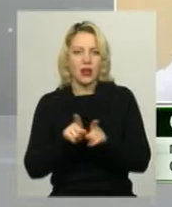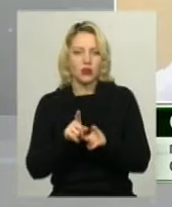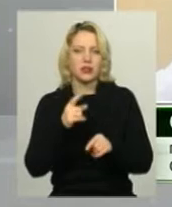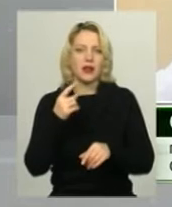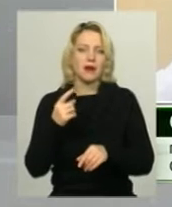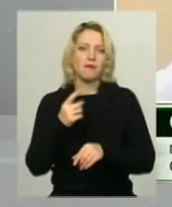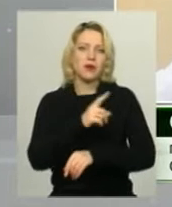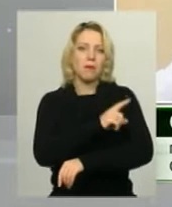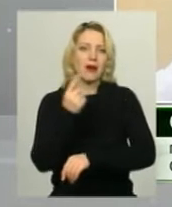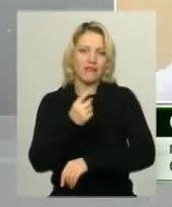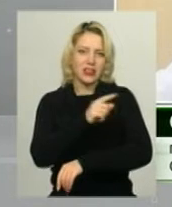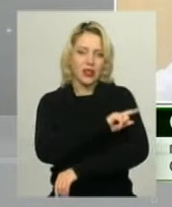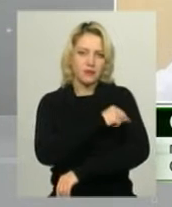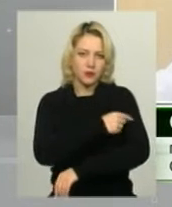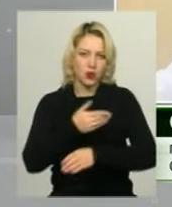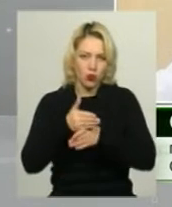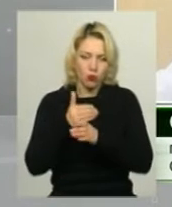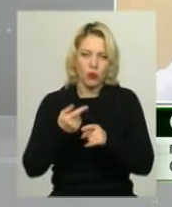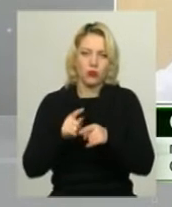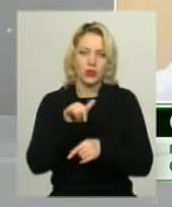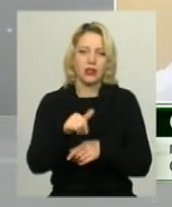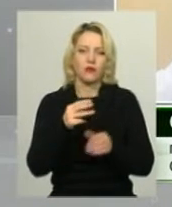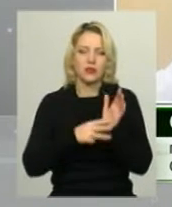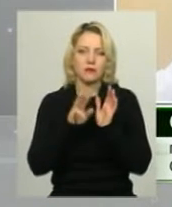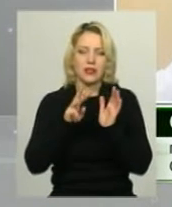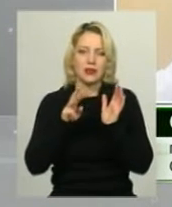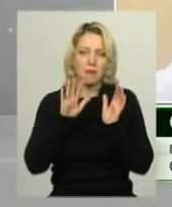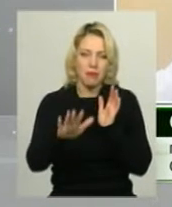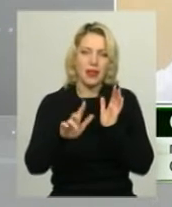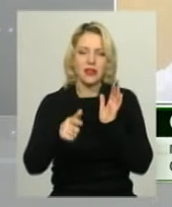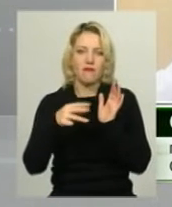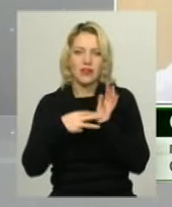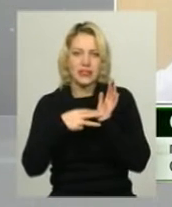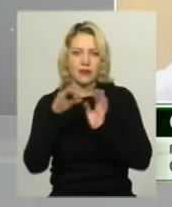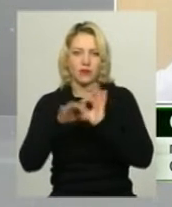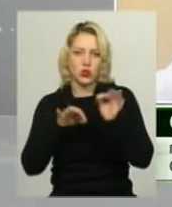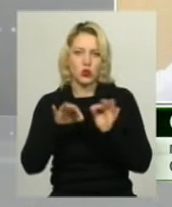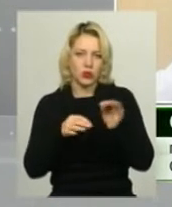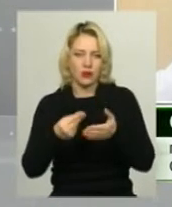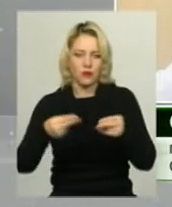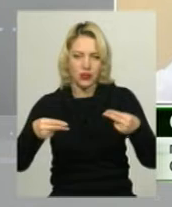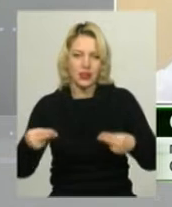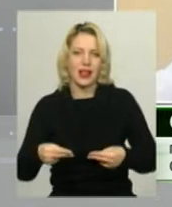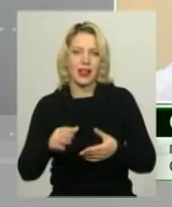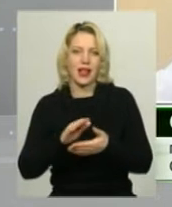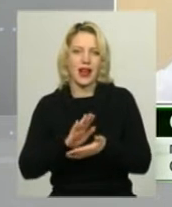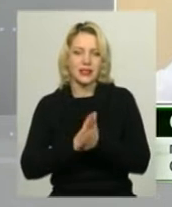первинної медико-санітарної допомоги. У них 85,8% підписаних декларацій.